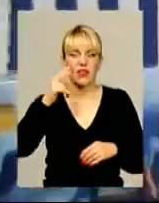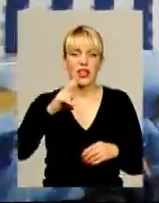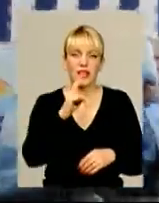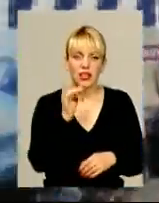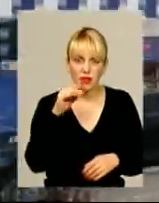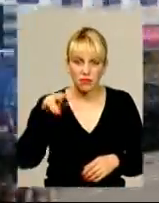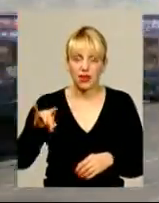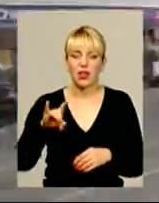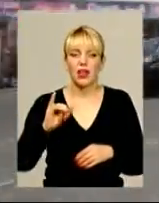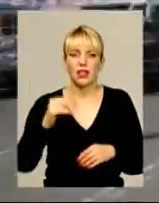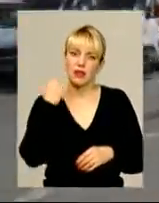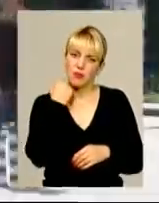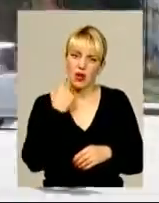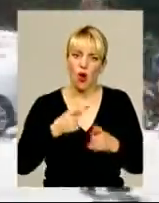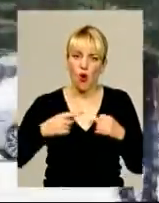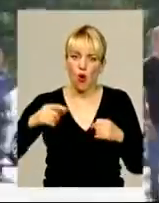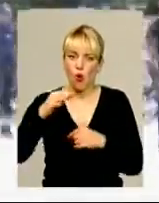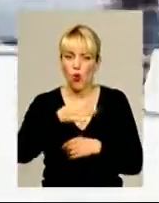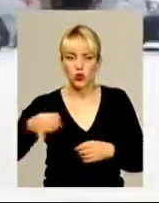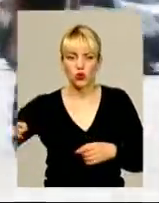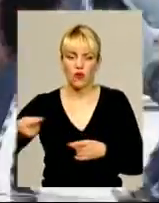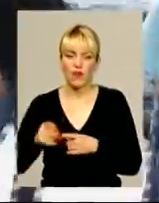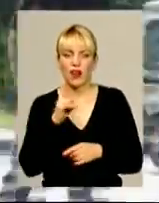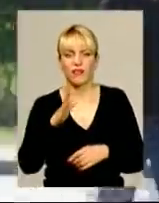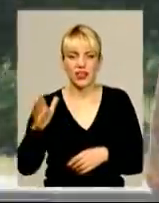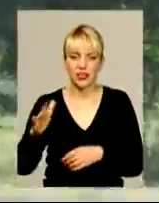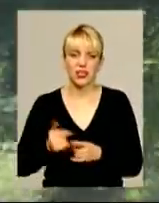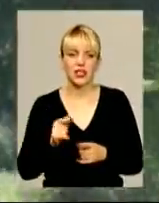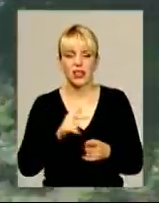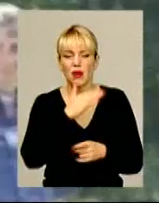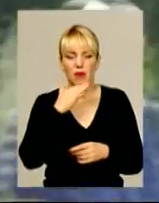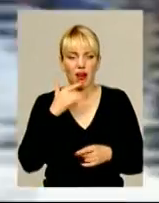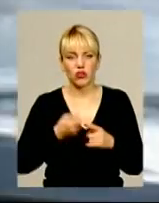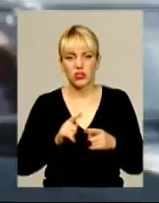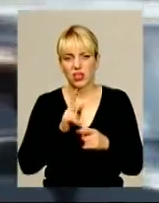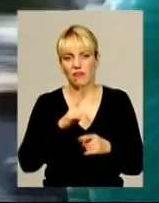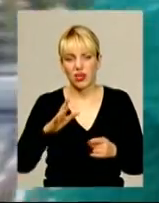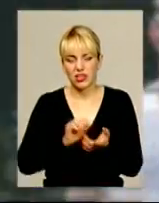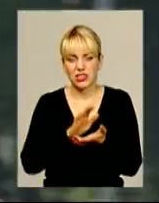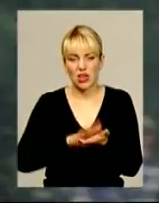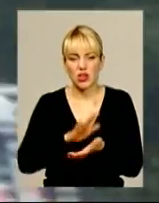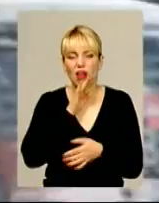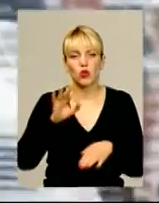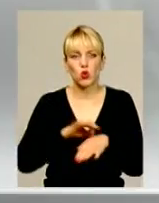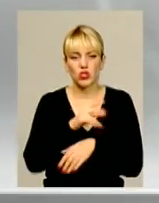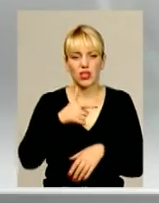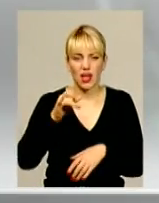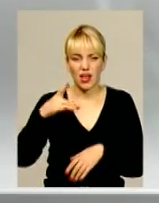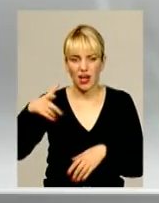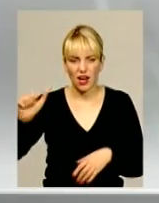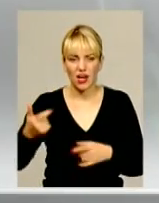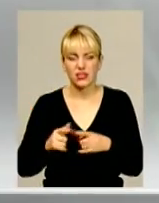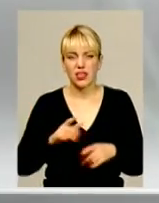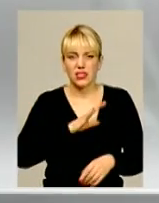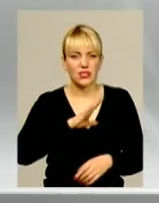Віргінських островах. Квартири і житлові будинки у столиці та провінції. Чимало з них зареєстровано на дружину Галину Герегу. А ще ця